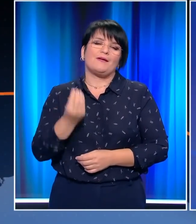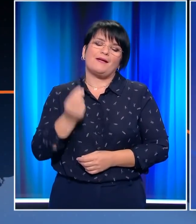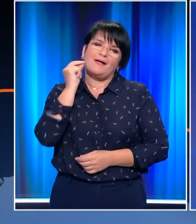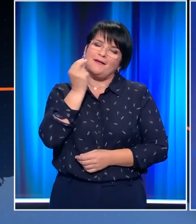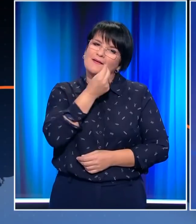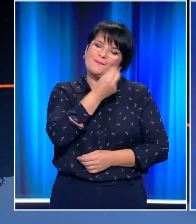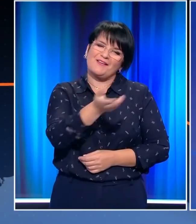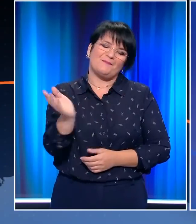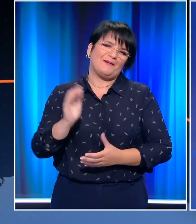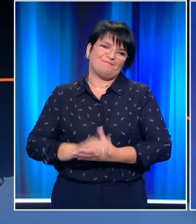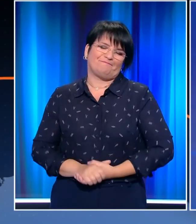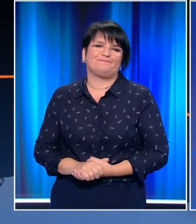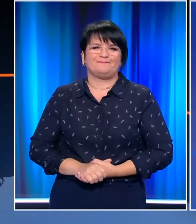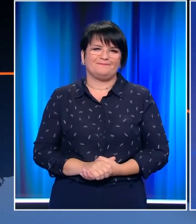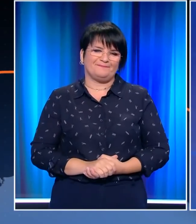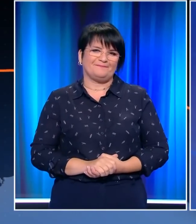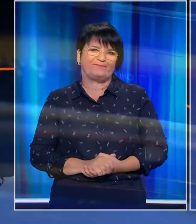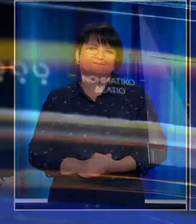Παπαδόπουλο. Καλό απόγευμα σε όλους.